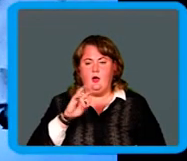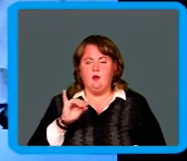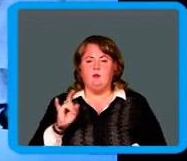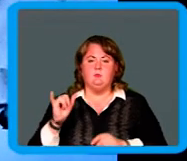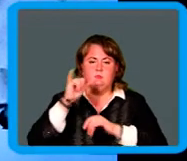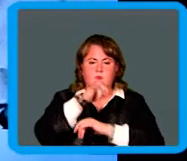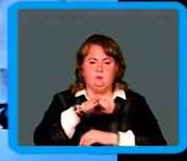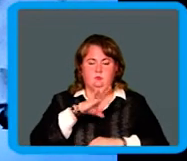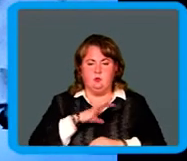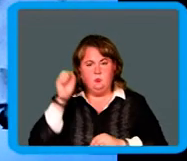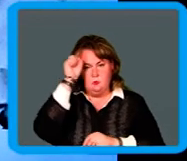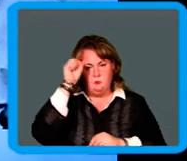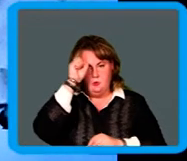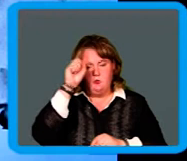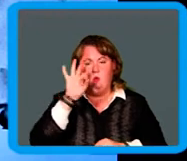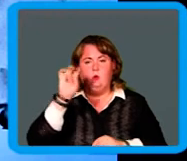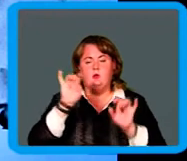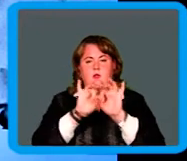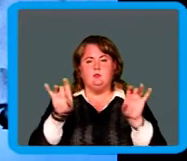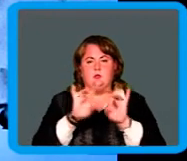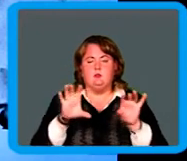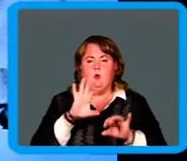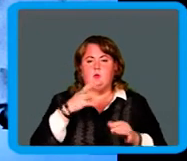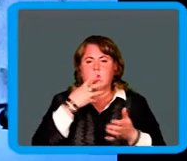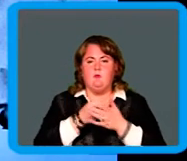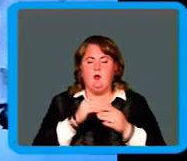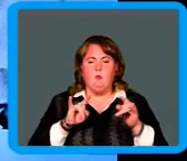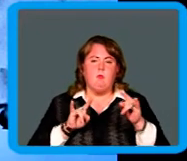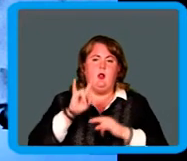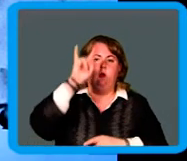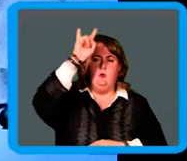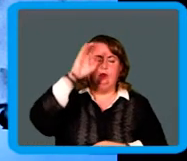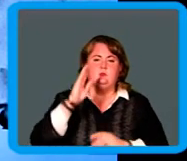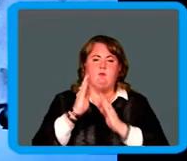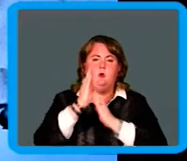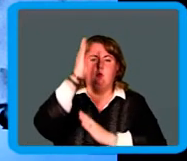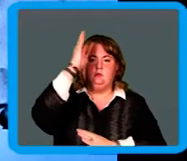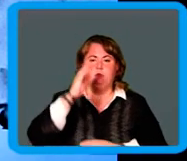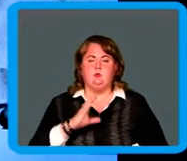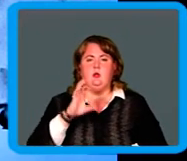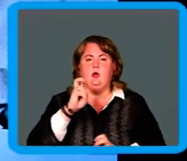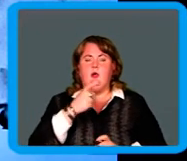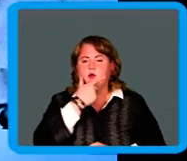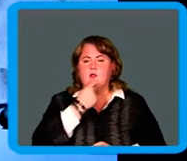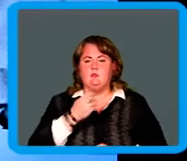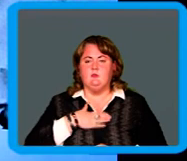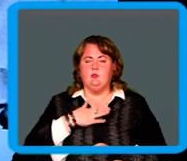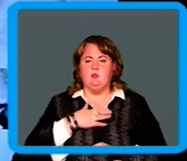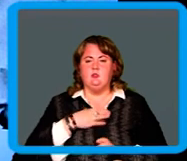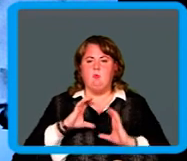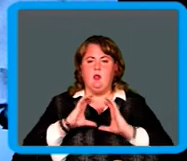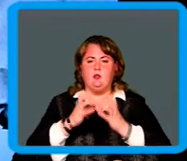и Узбекистан. Он рассказывал людям о своем полете, о том, как красива наша планета Земля,